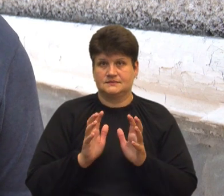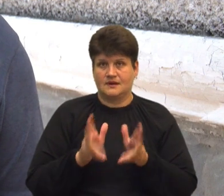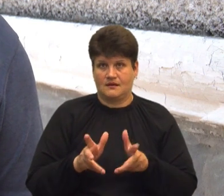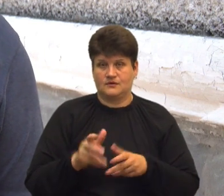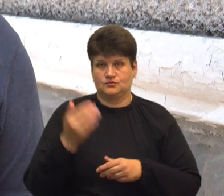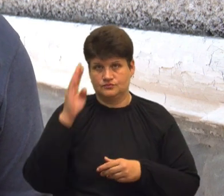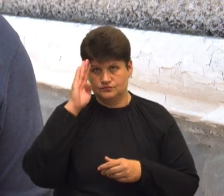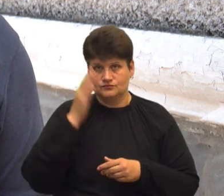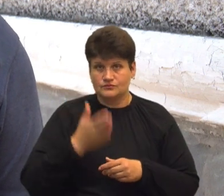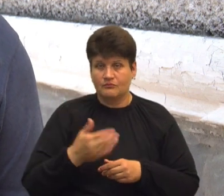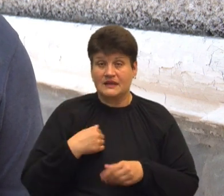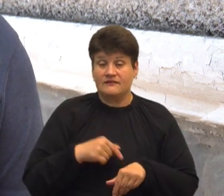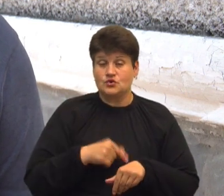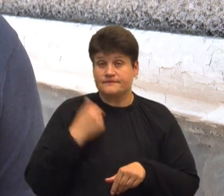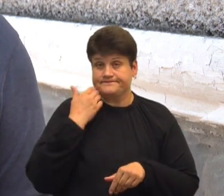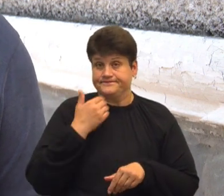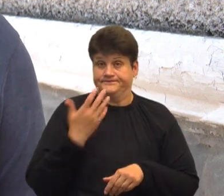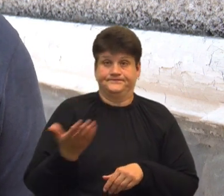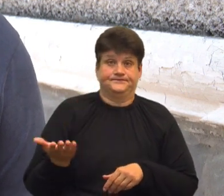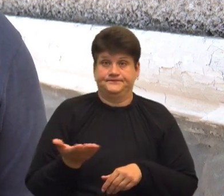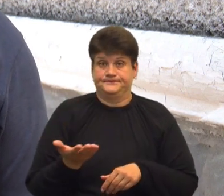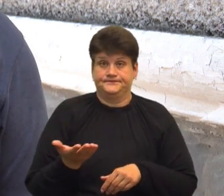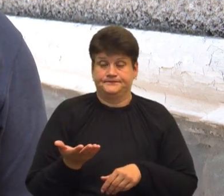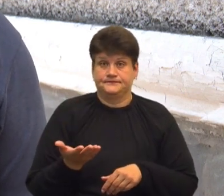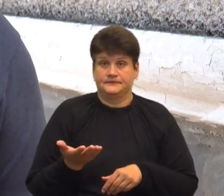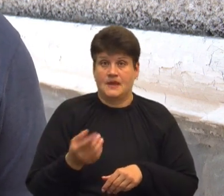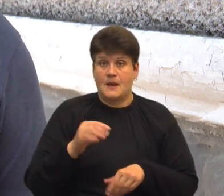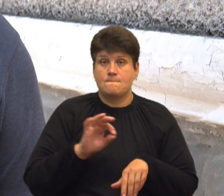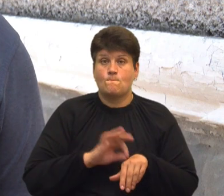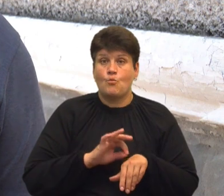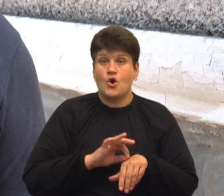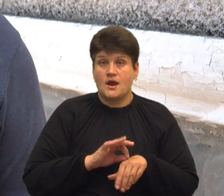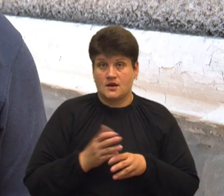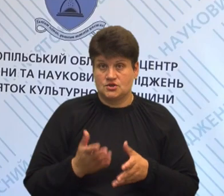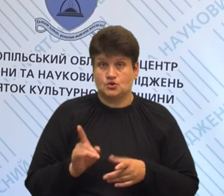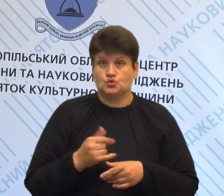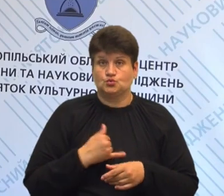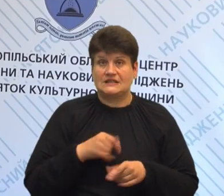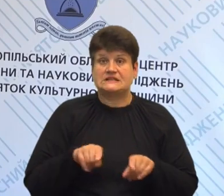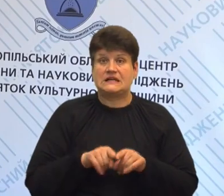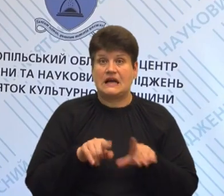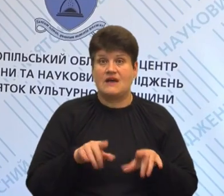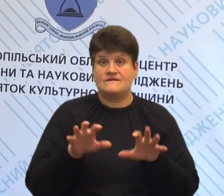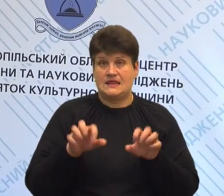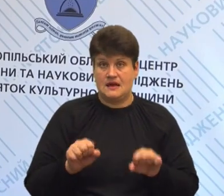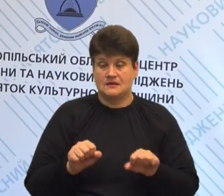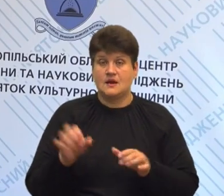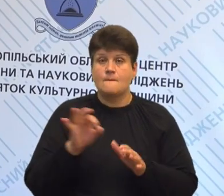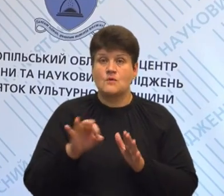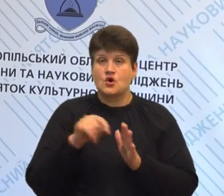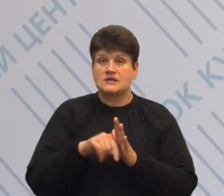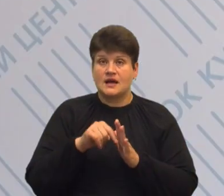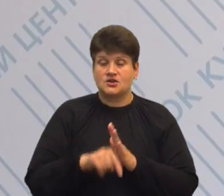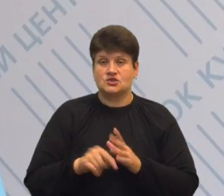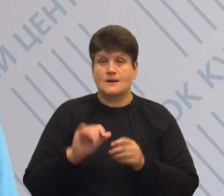слово В мене відчуття просто, що боляче, що в нас така влада Про значення пам'ятника трактору